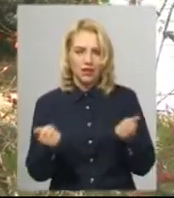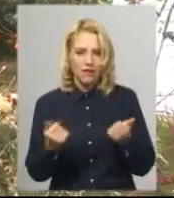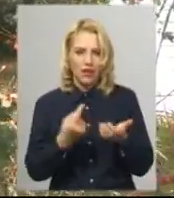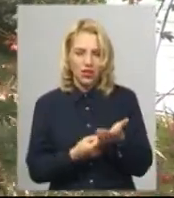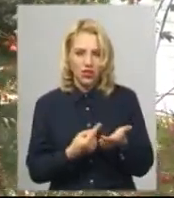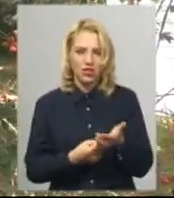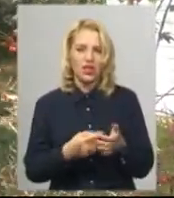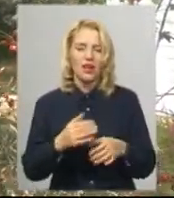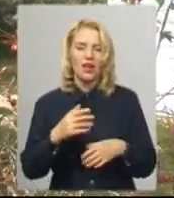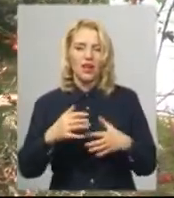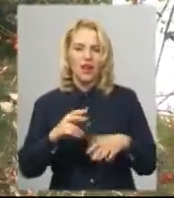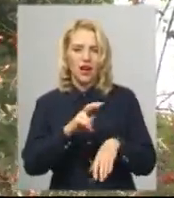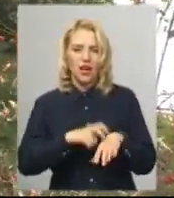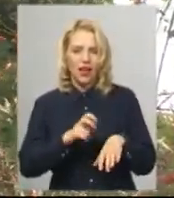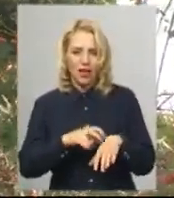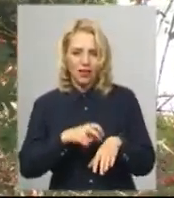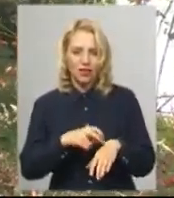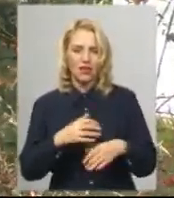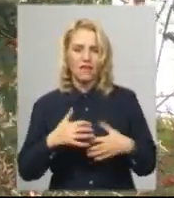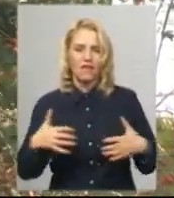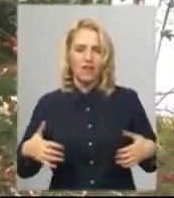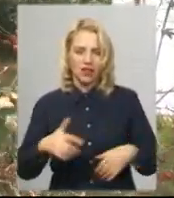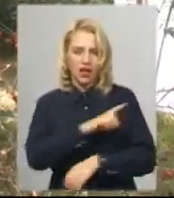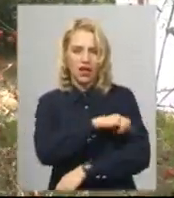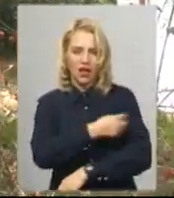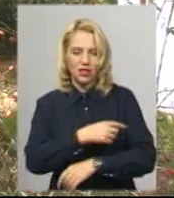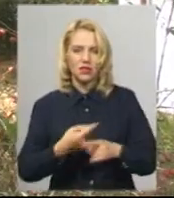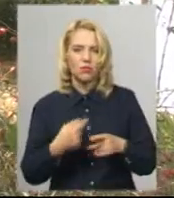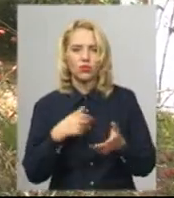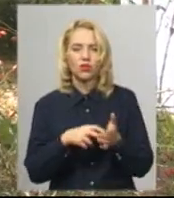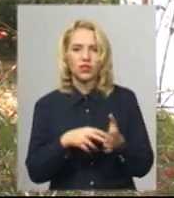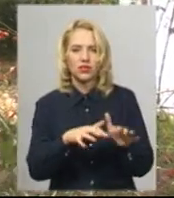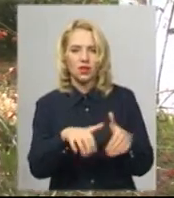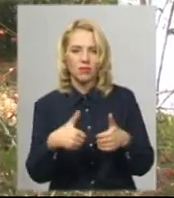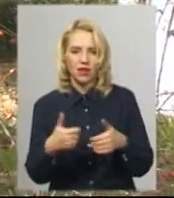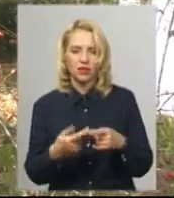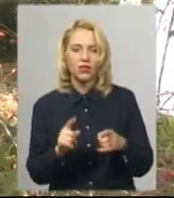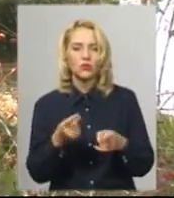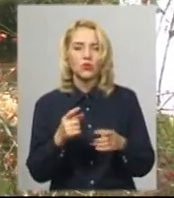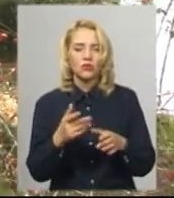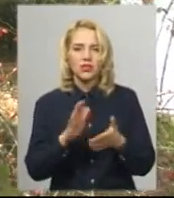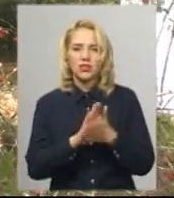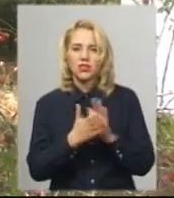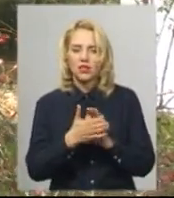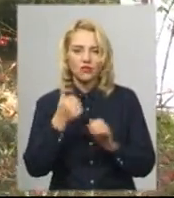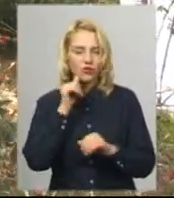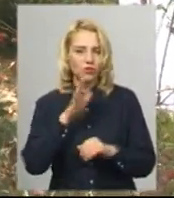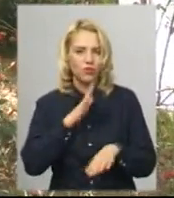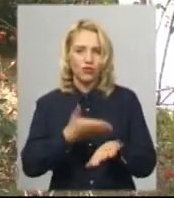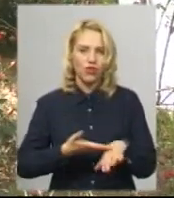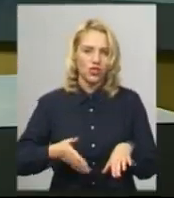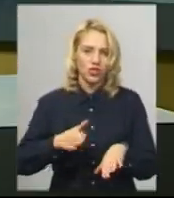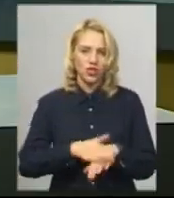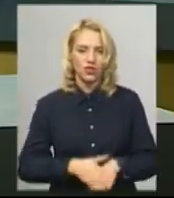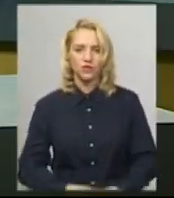що тварині надали допомогу, і ми навіть побоялися її забирати десь далеко від приміщення лікарні, тому що стан вчора був стабільно важкий.